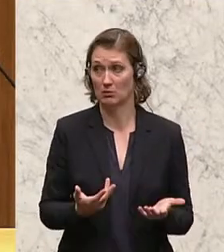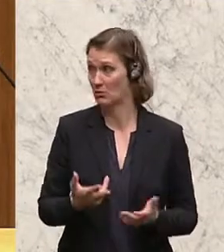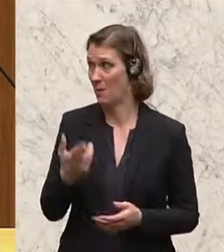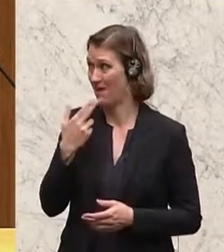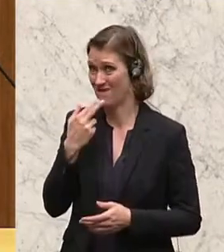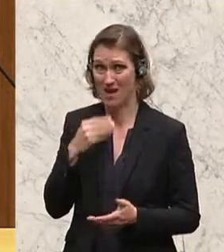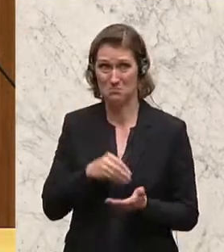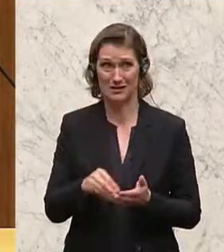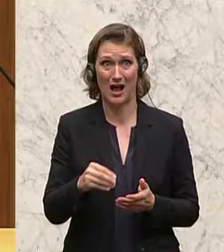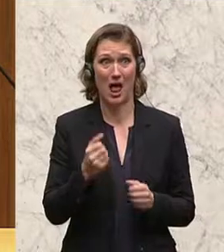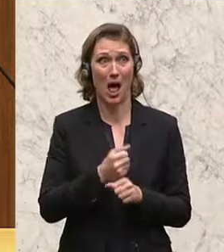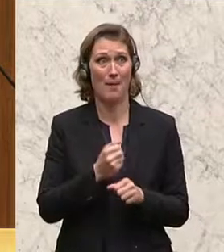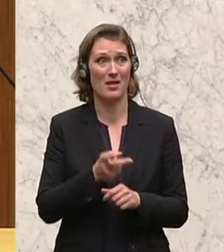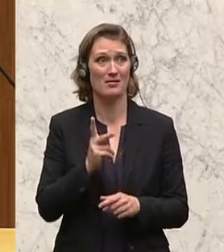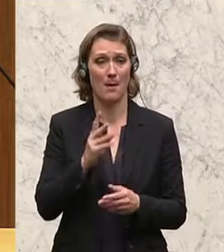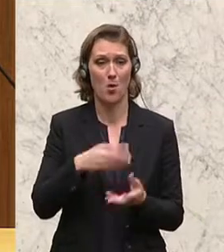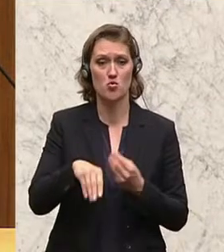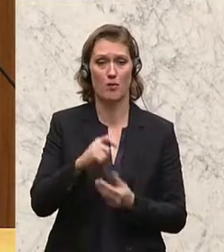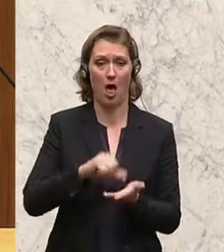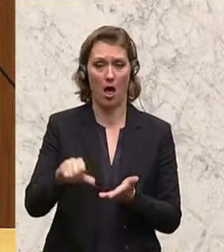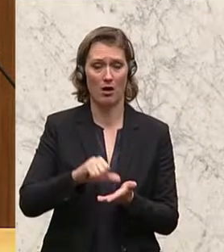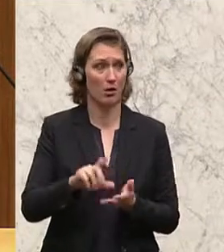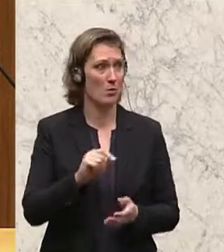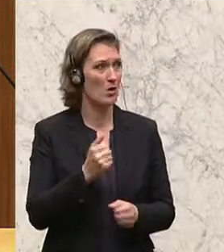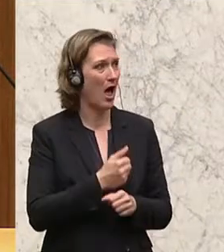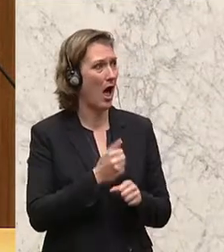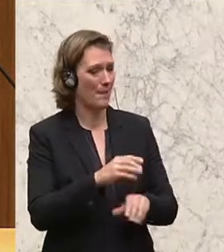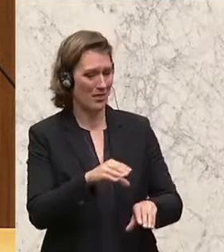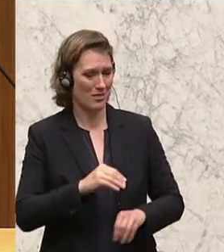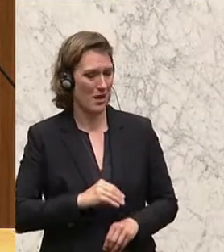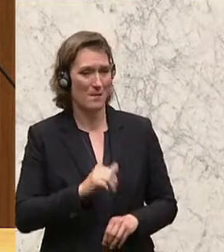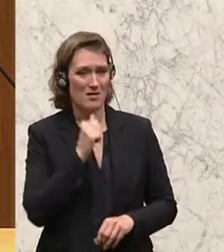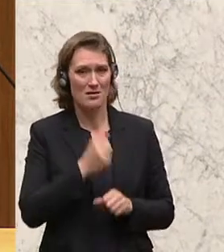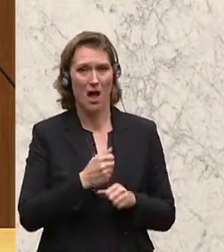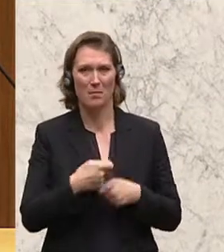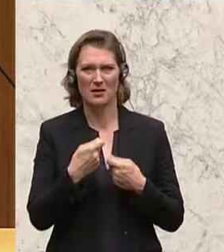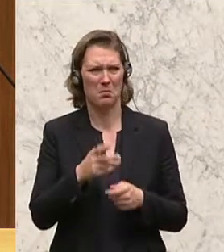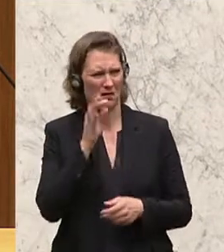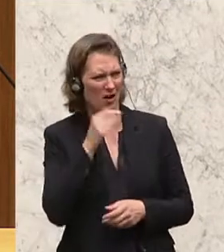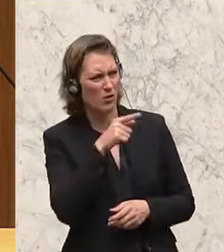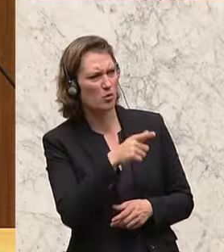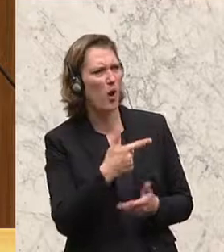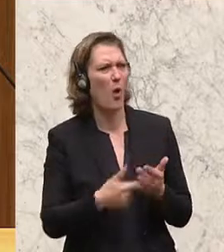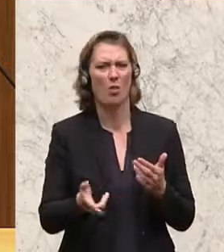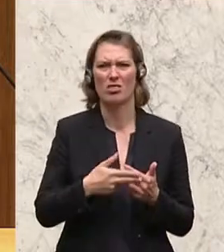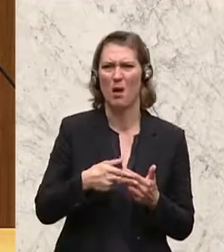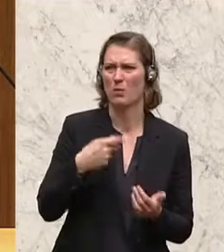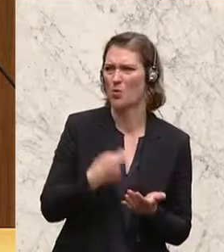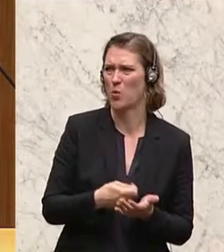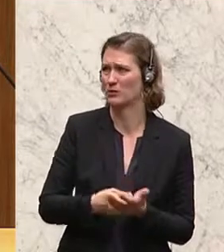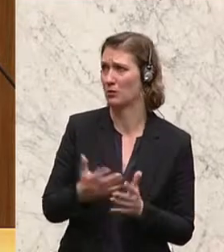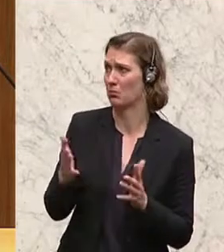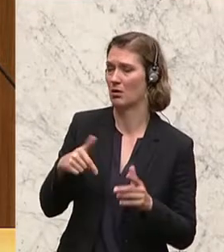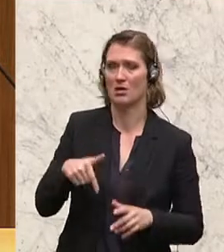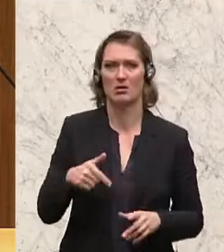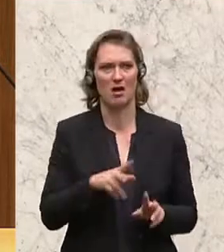zahlen aber die Arbeitnehmer und nicht die Arbeitgeber. Also was das mit ihren Lohnnebenkosten zu tun hat, das müssen Sie irgendwem erzählen. Aber dass